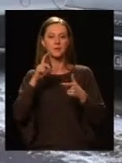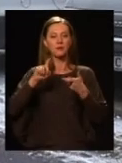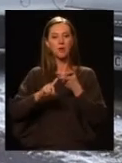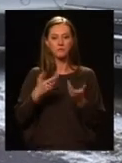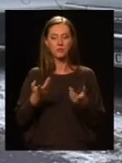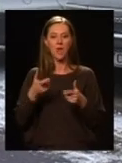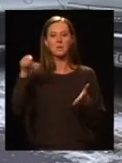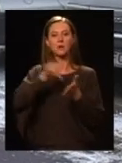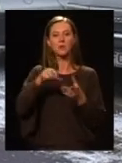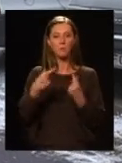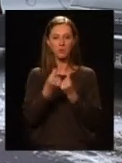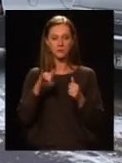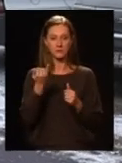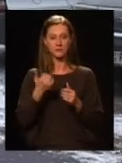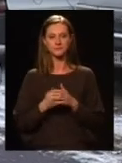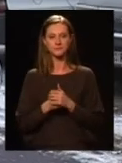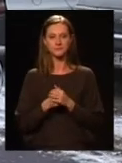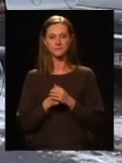kapcsolatot, illetve a központtal.